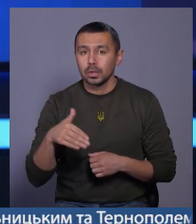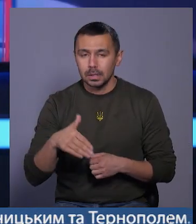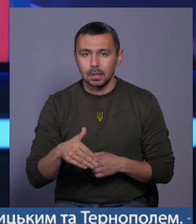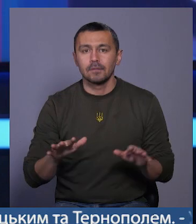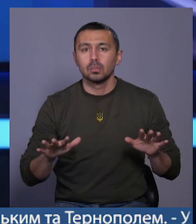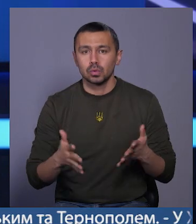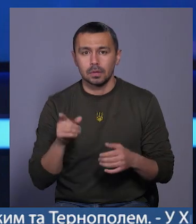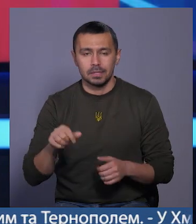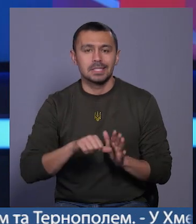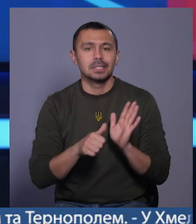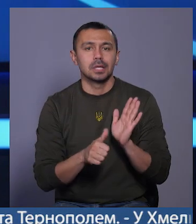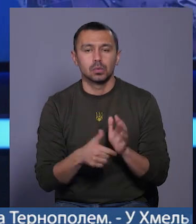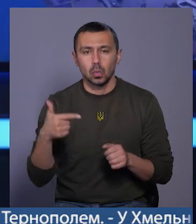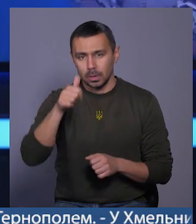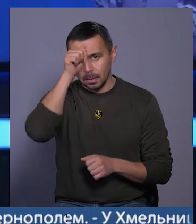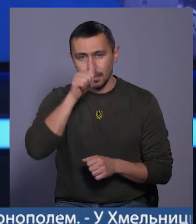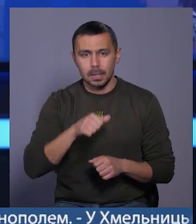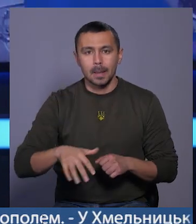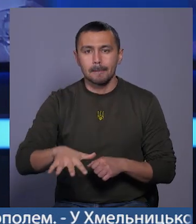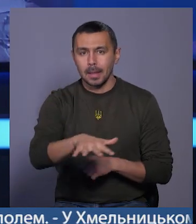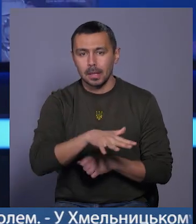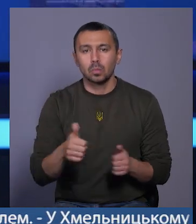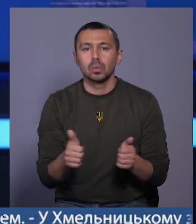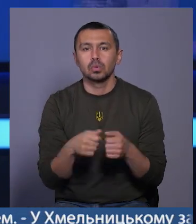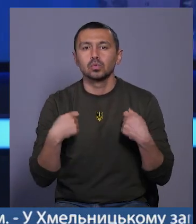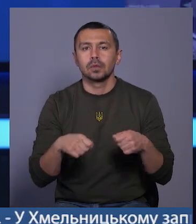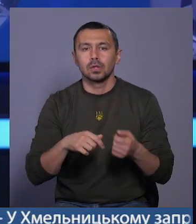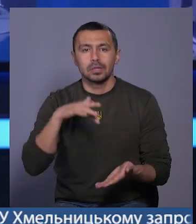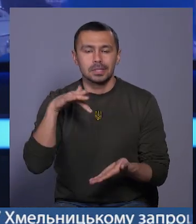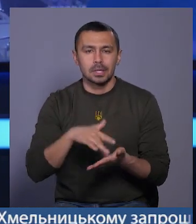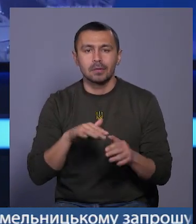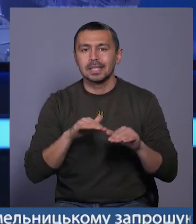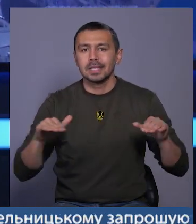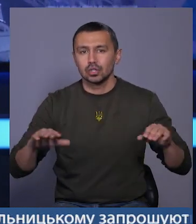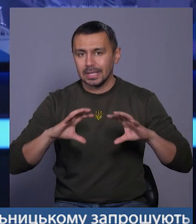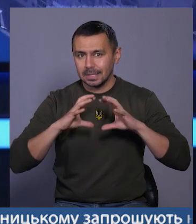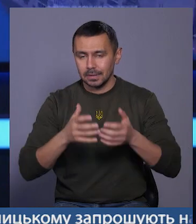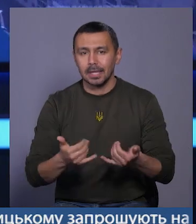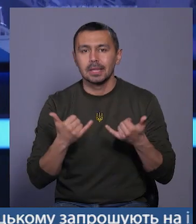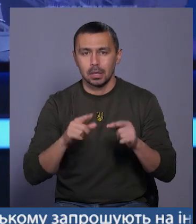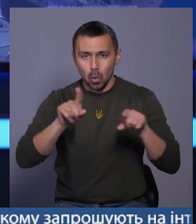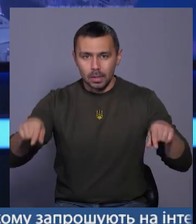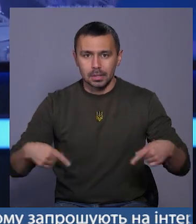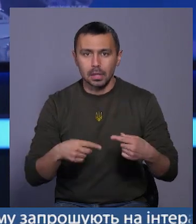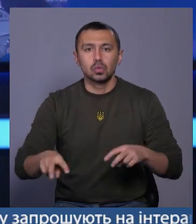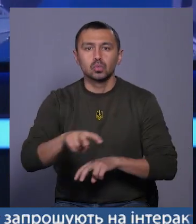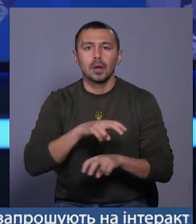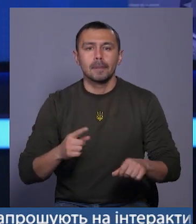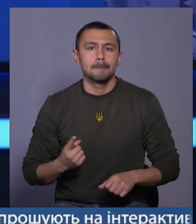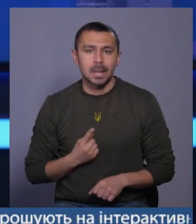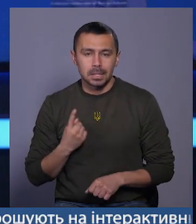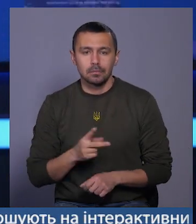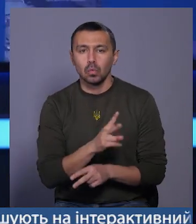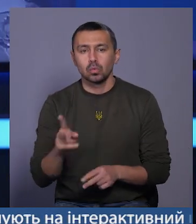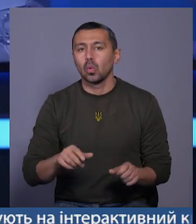Відбудеться він 16 грудня на майданчику поблизу торговельного центру «Дитячий світ». Нині організатори шукають майстрів,